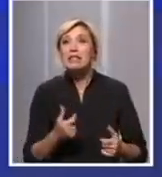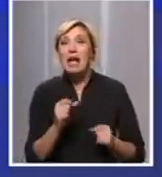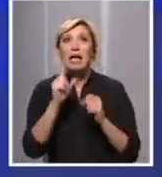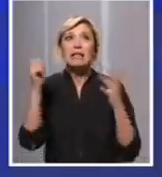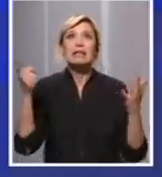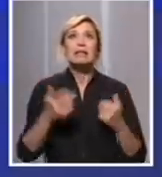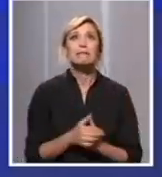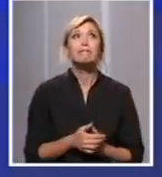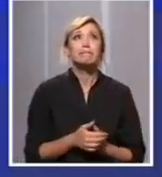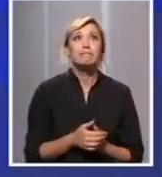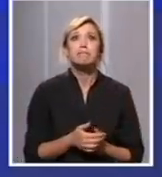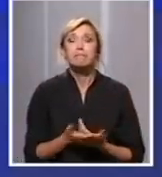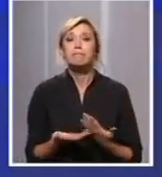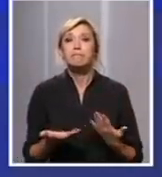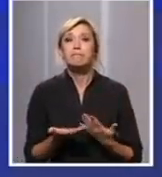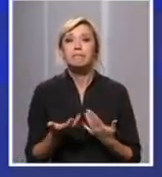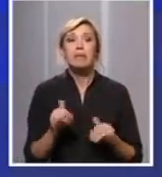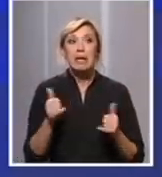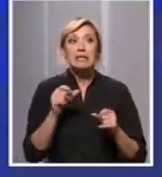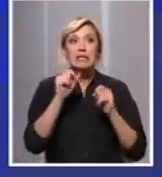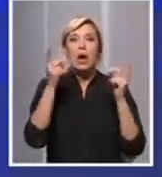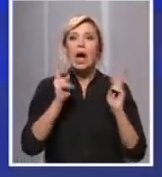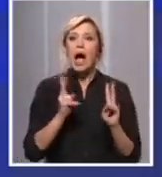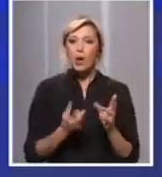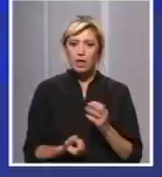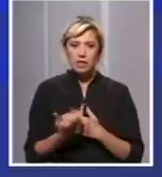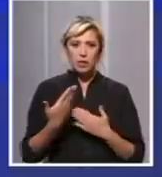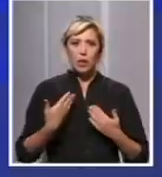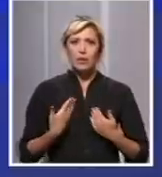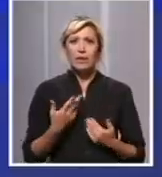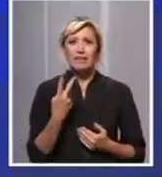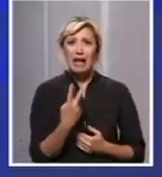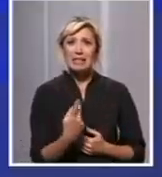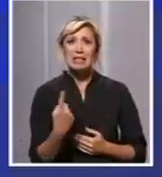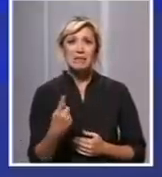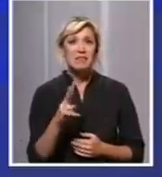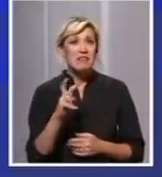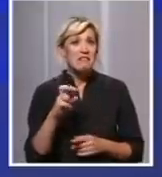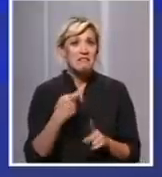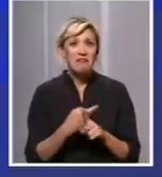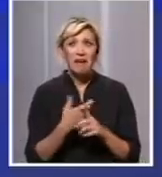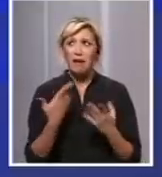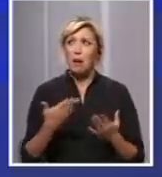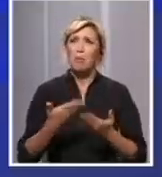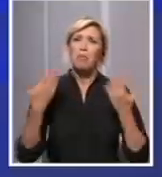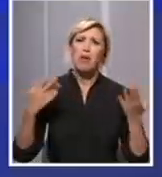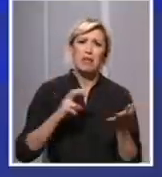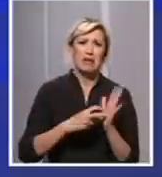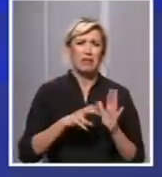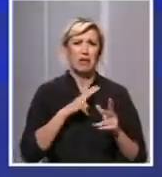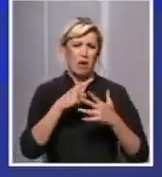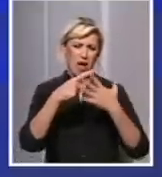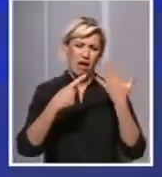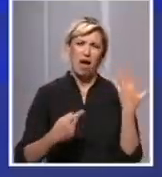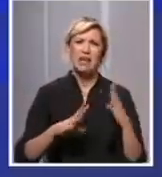s aspekta da, kako to da se nama desi? Kako to da se desi čovek u 21. veku u svetu savremene tehnologije, jer